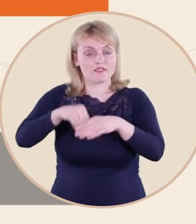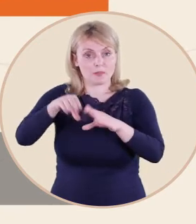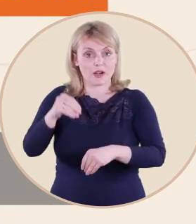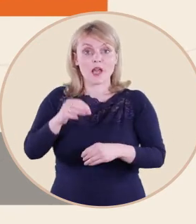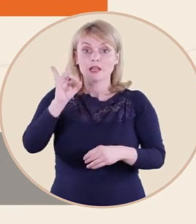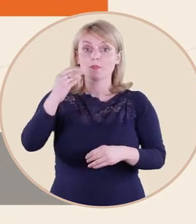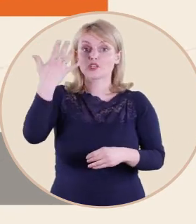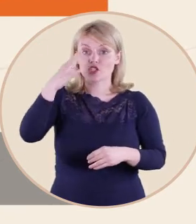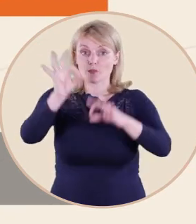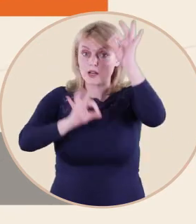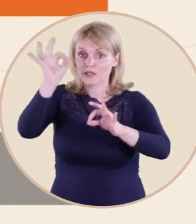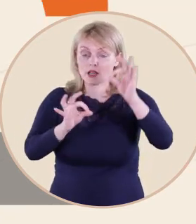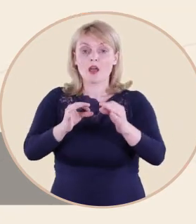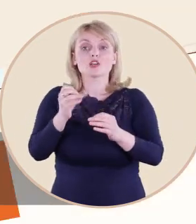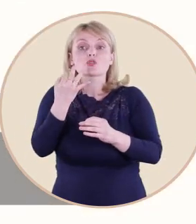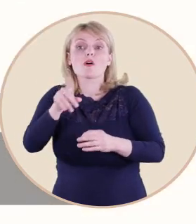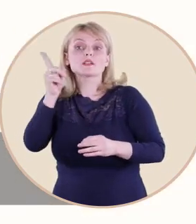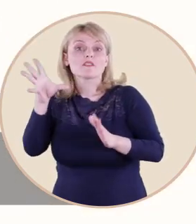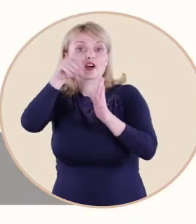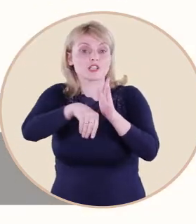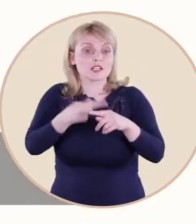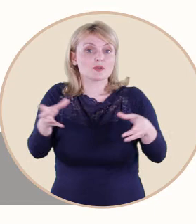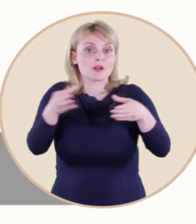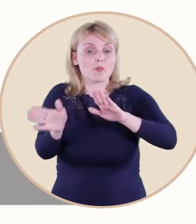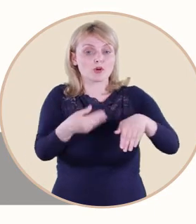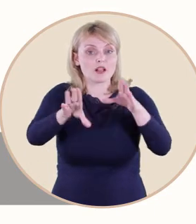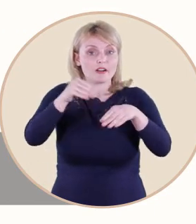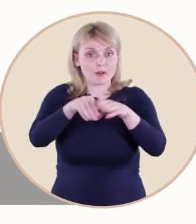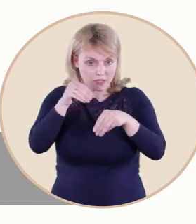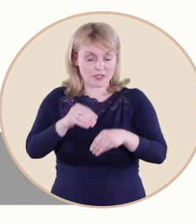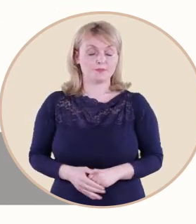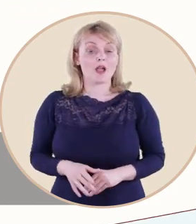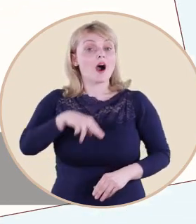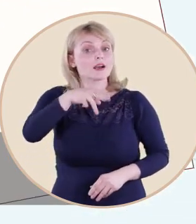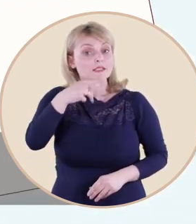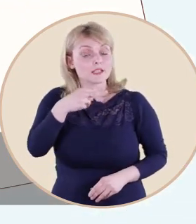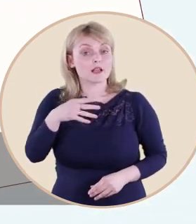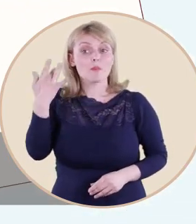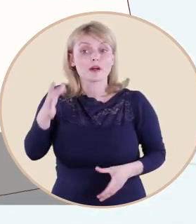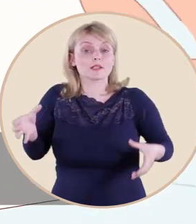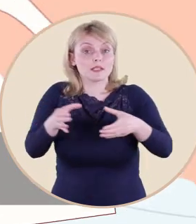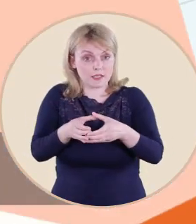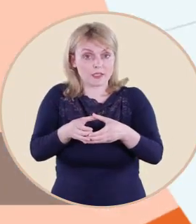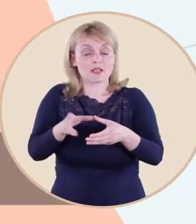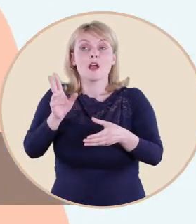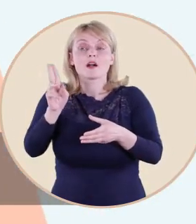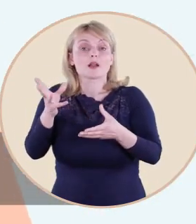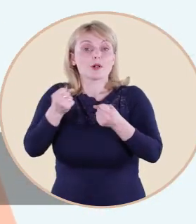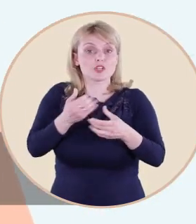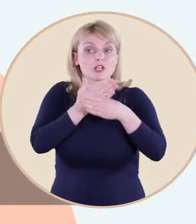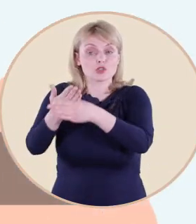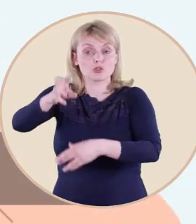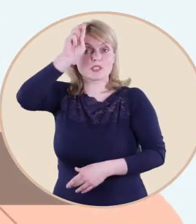alegerile parlamentare și cele locale. Atenție! Partidele politice beneficiare de subvenție de la stat vor utiliza anual 20